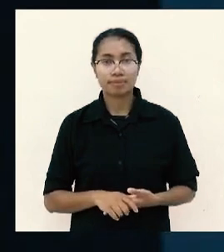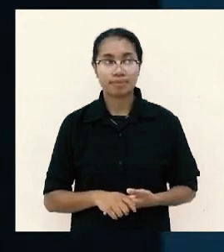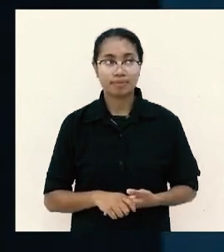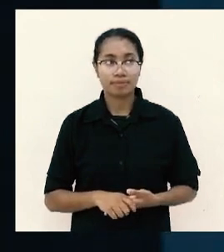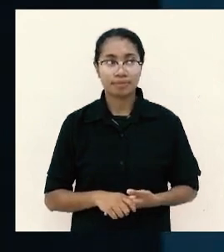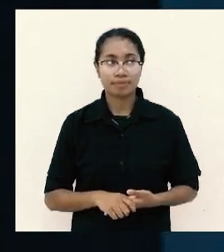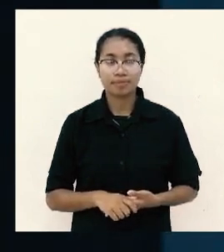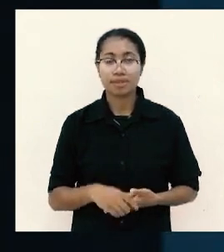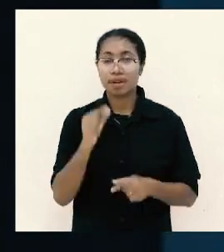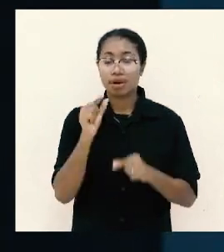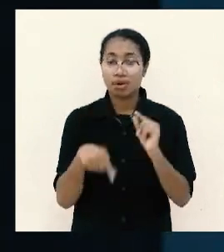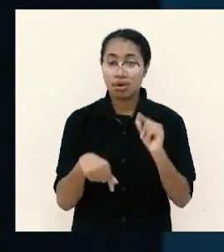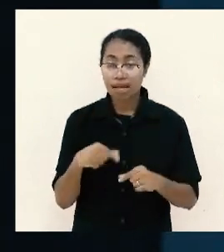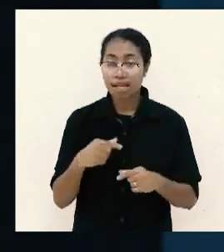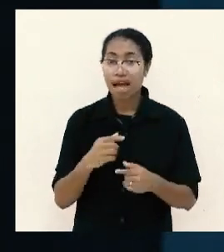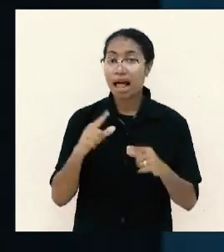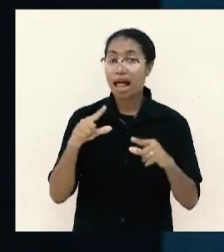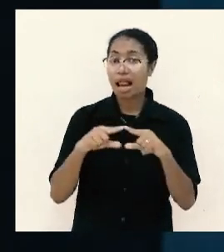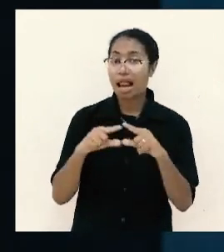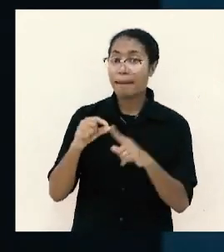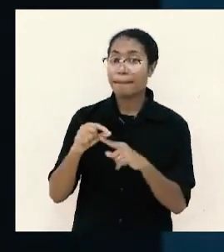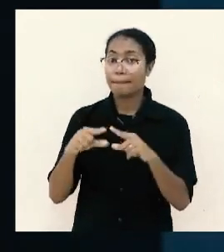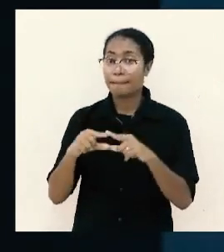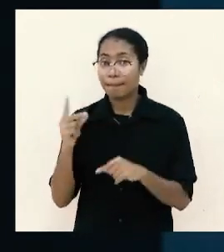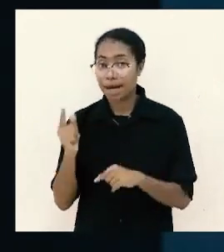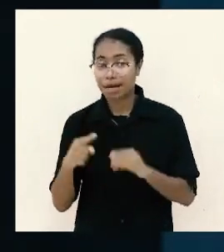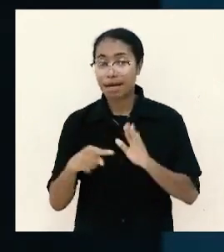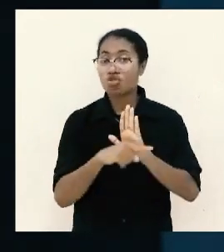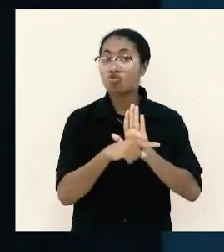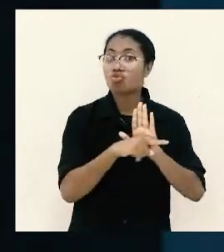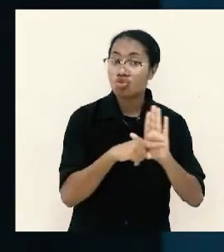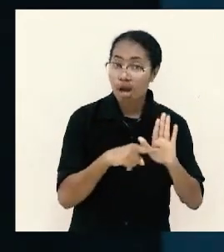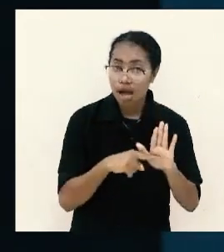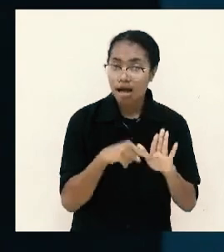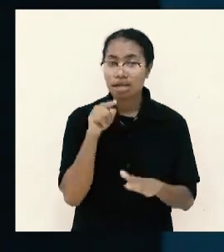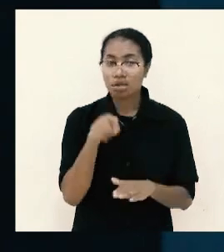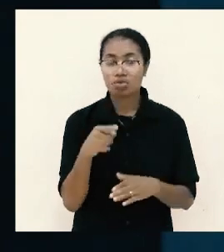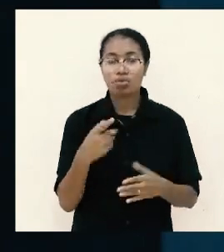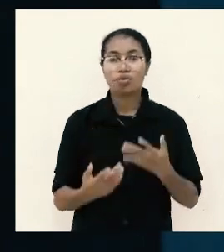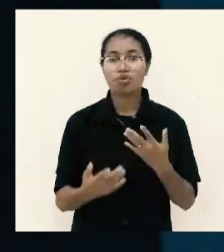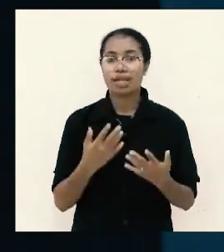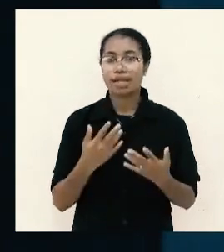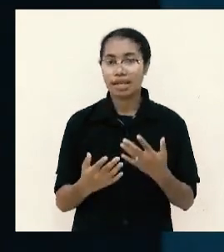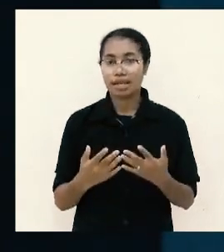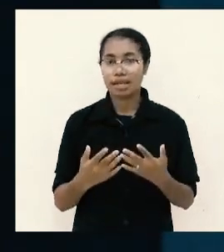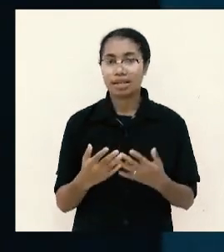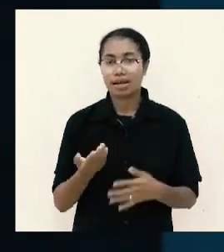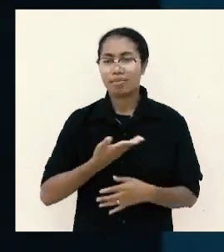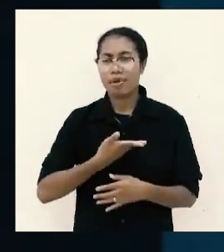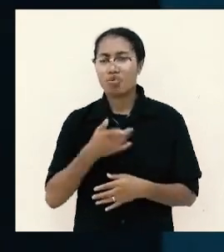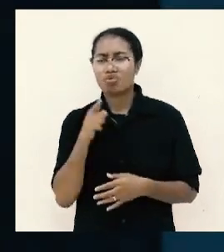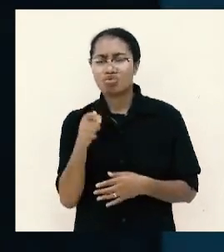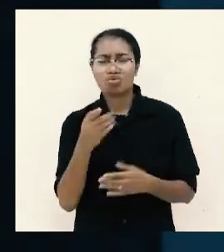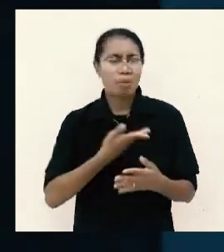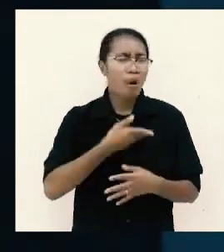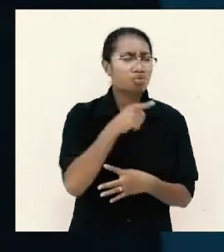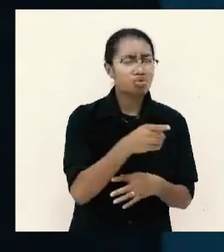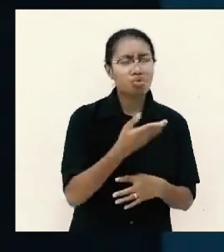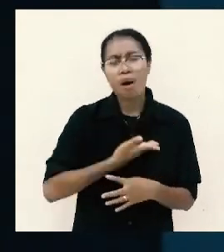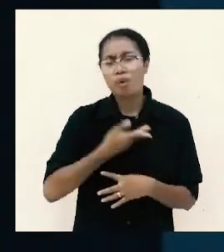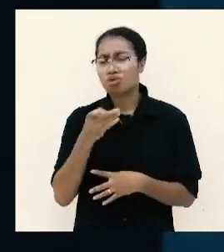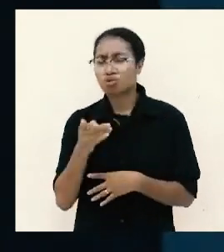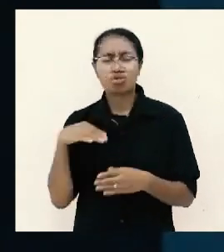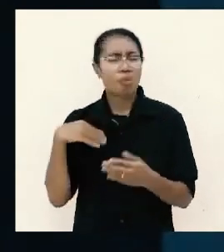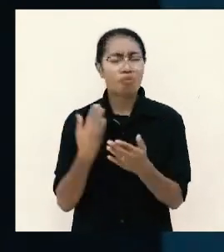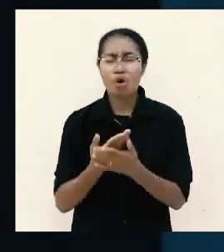orang yang lapar dan kurang mungkin kepingin ini kepingin itu kepingin ini kepingin